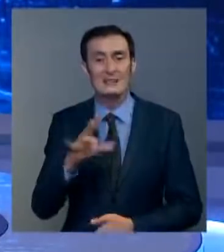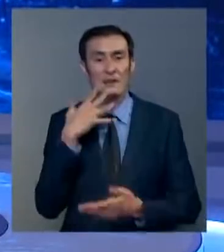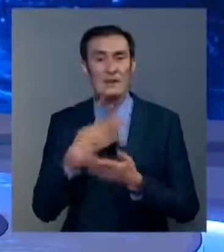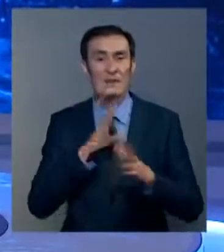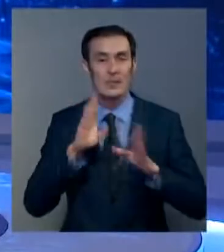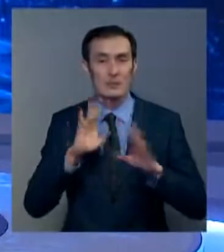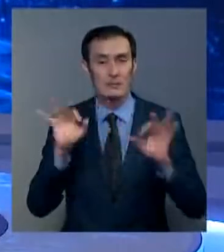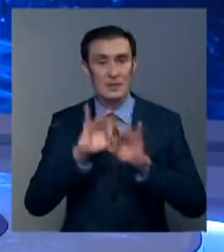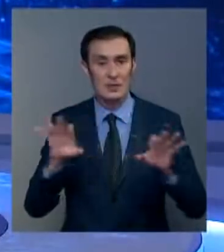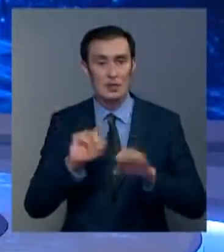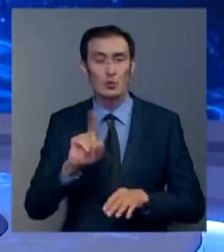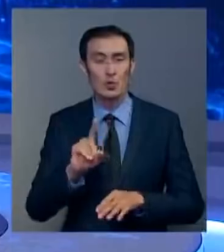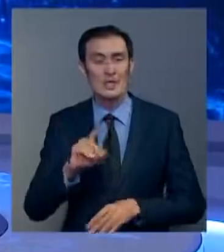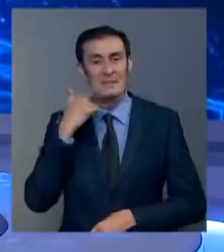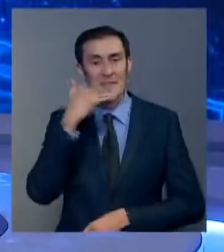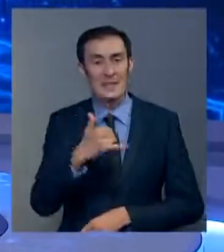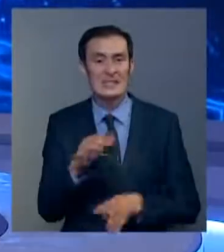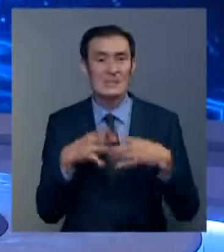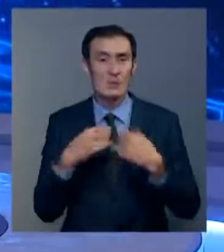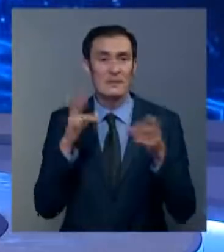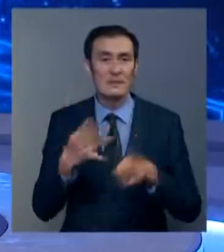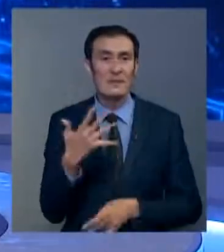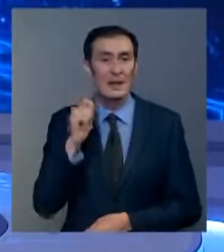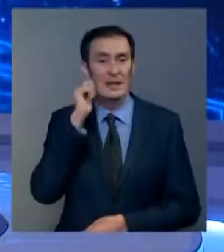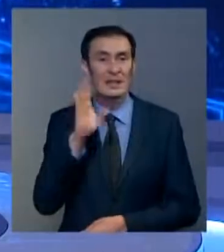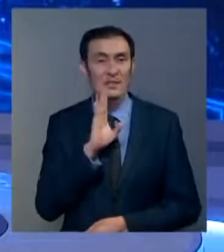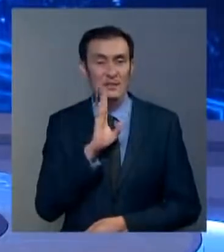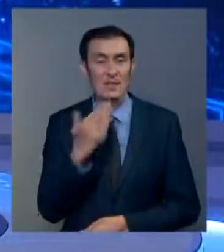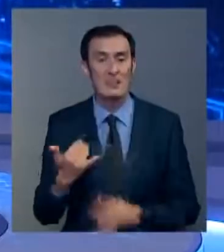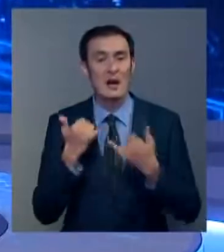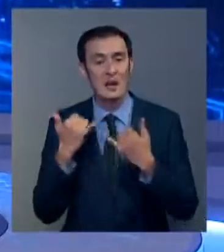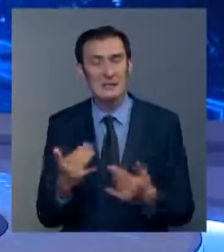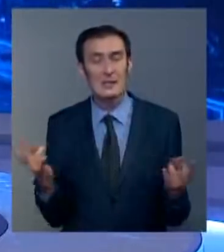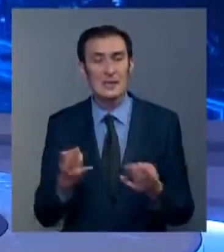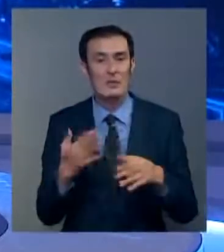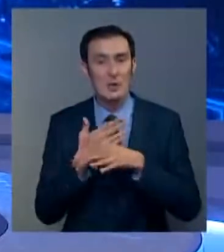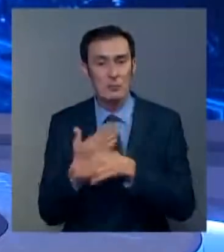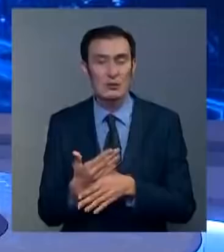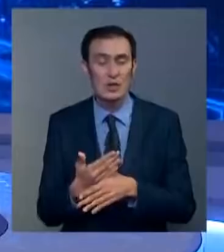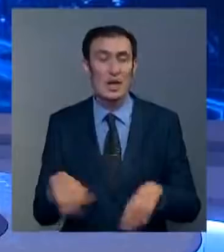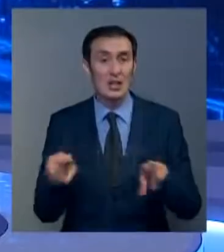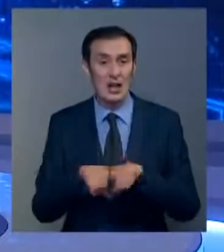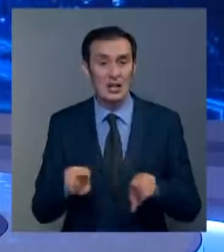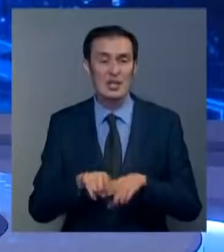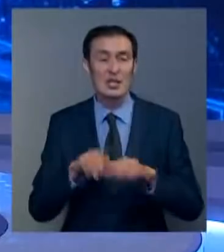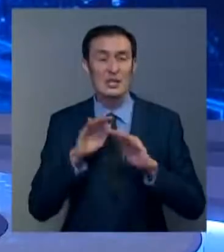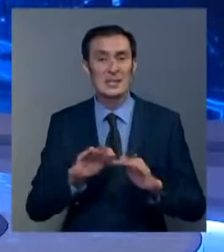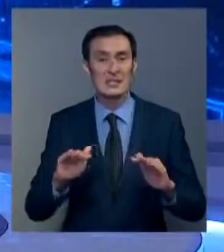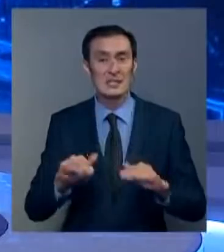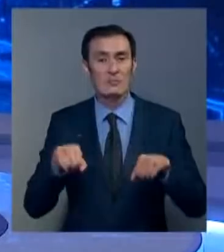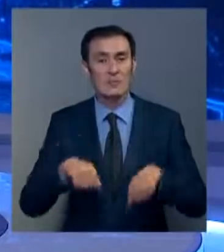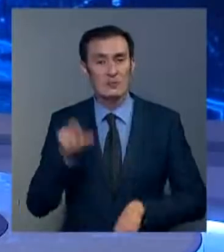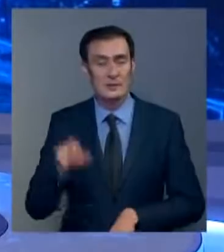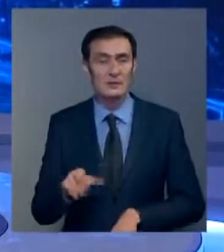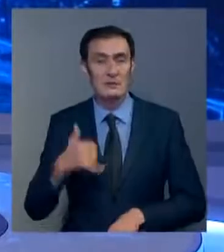фейсбук она рассказала, что связалась с семьей пострадавшей пятилетней девочки. Им оказывается вся необходимая помощь. Также детский омбудсмен